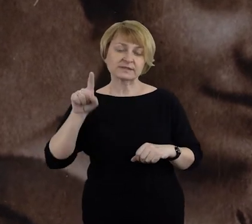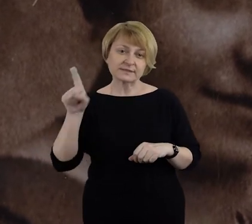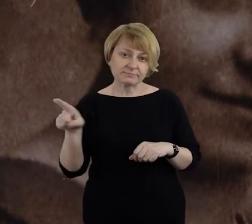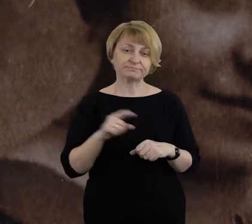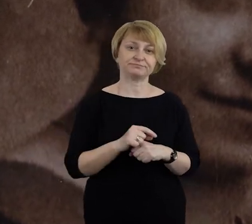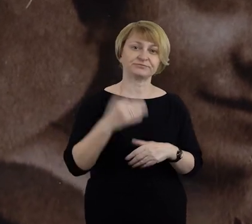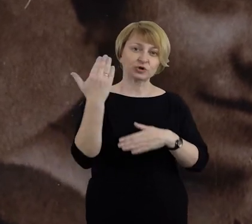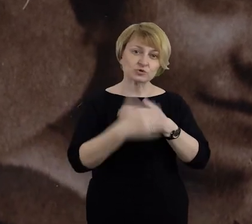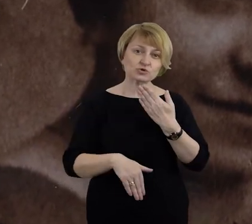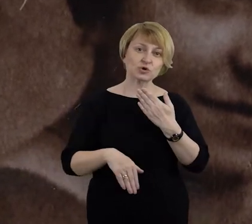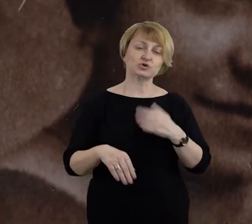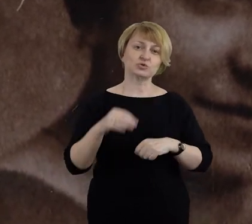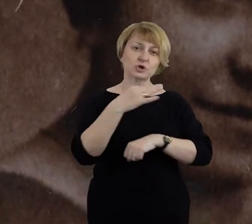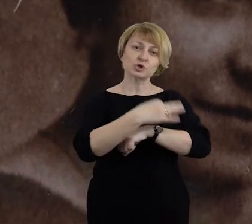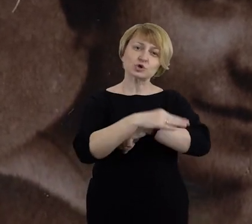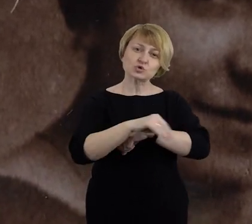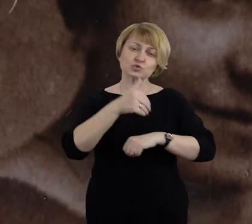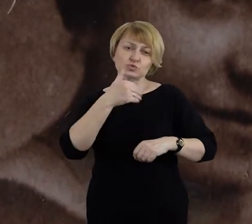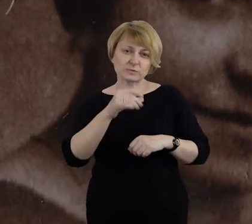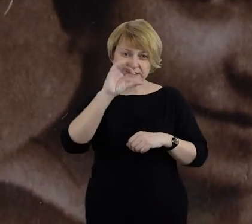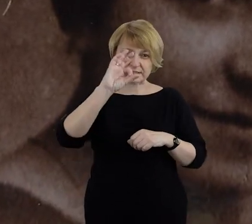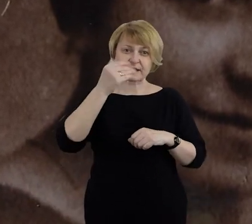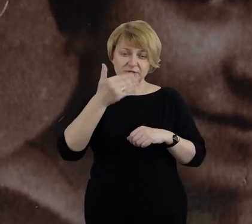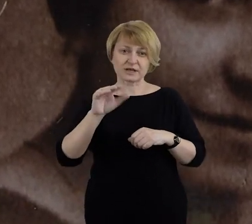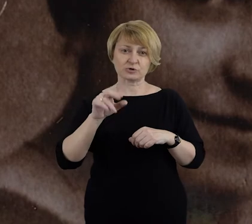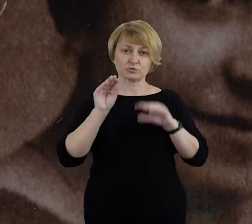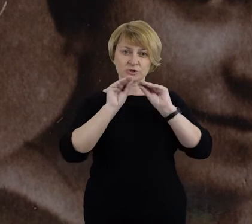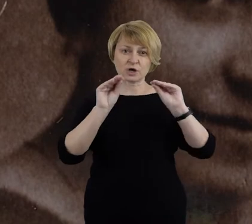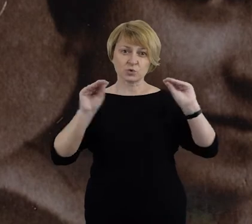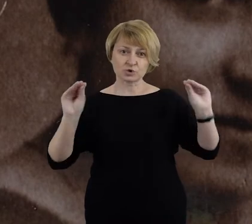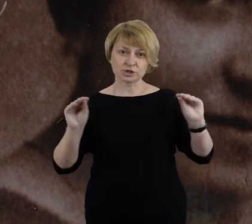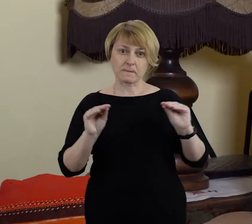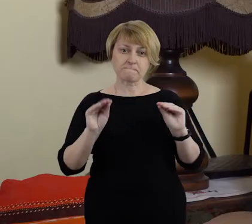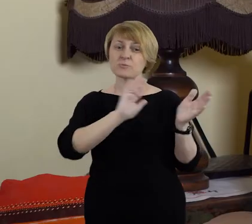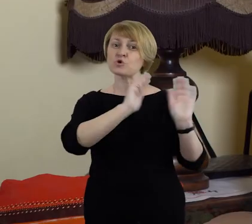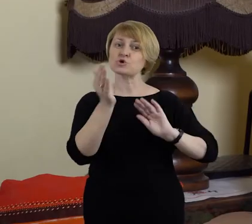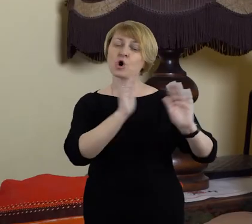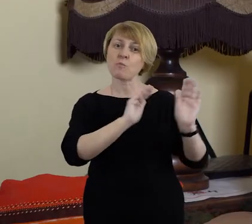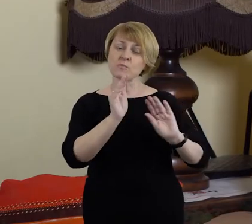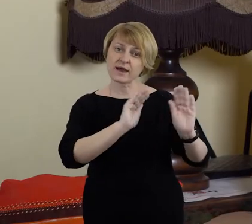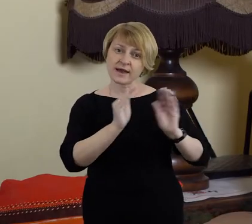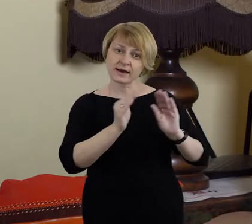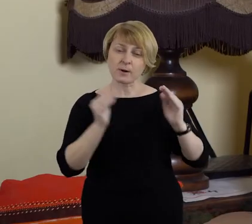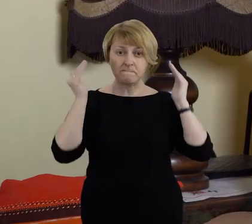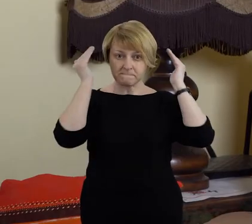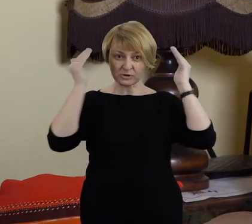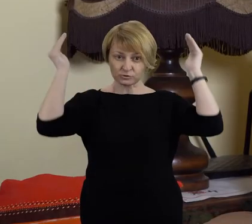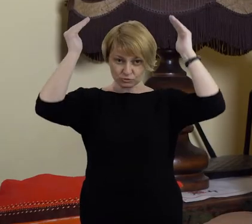skończyła, można powiedzieć, to było seminarium nauczycielskie pod opieką